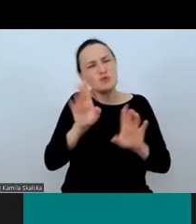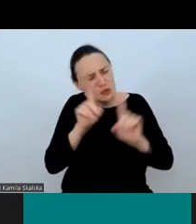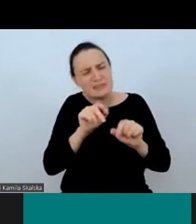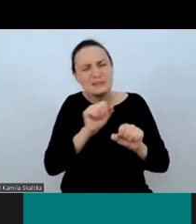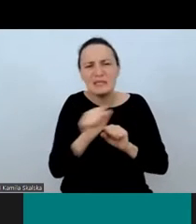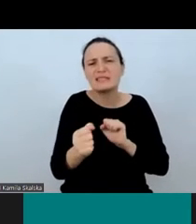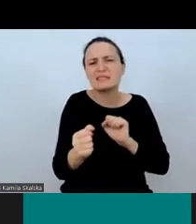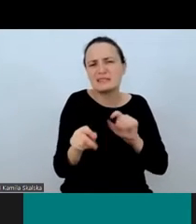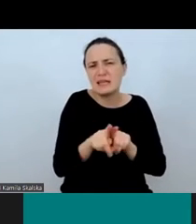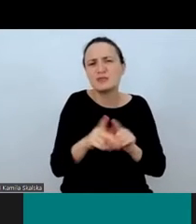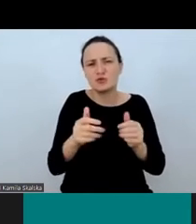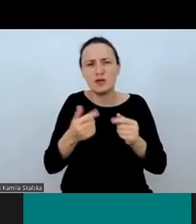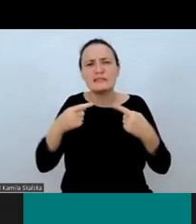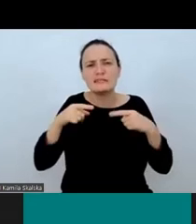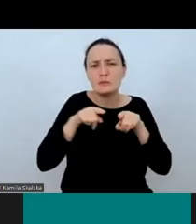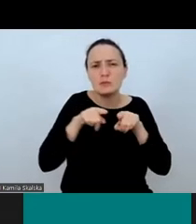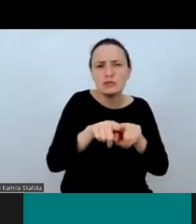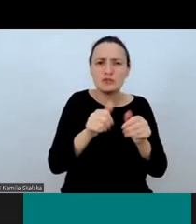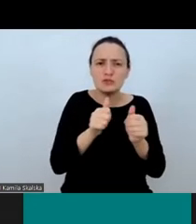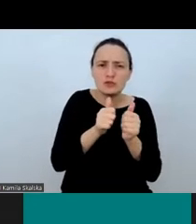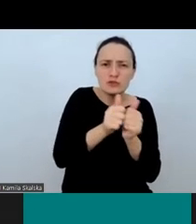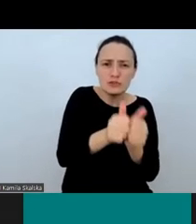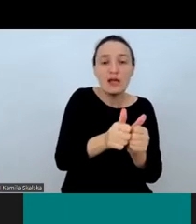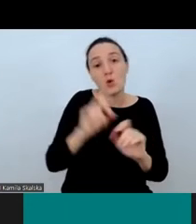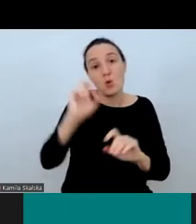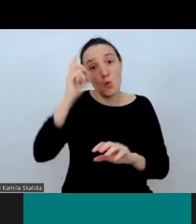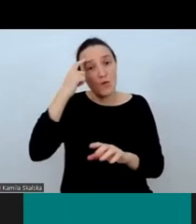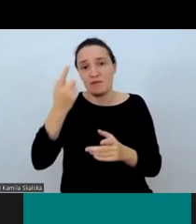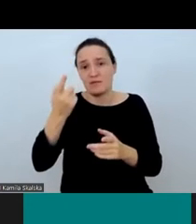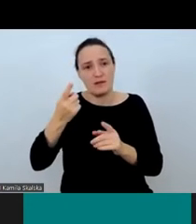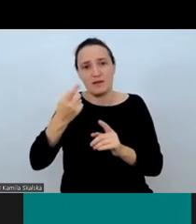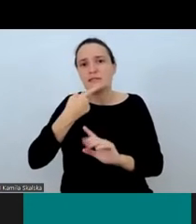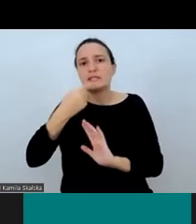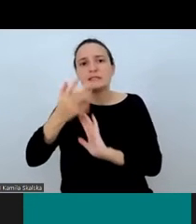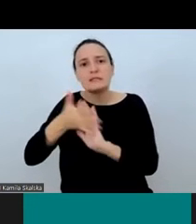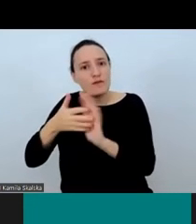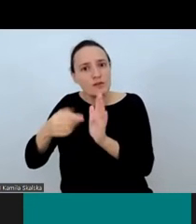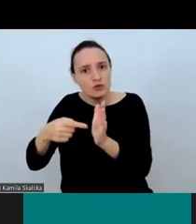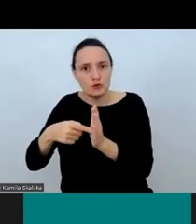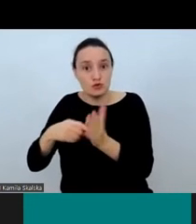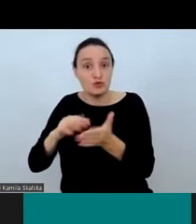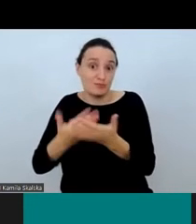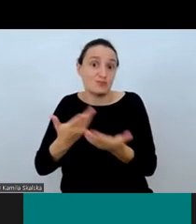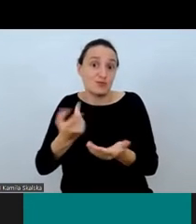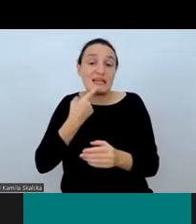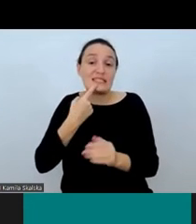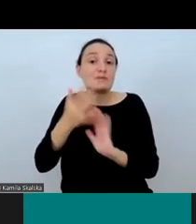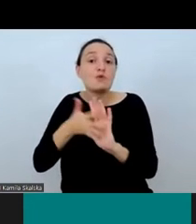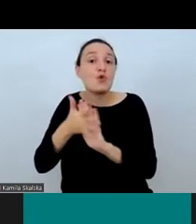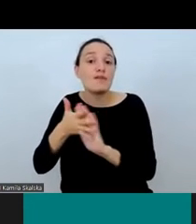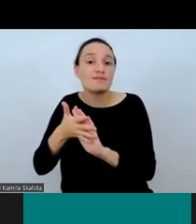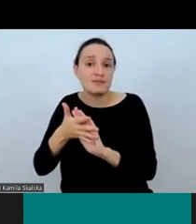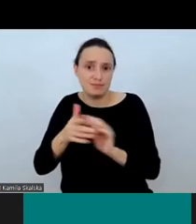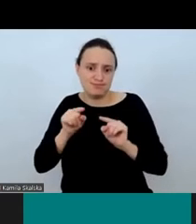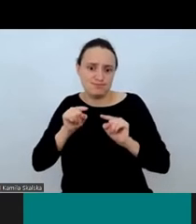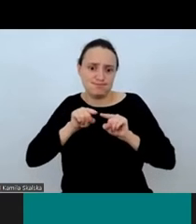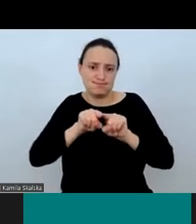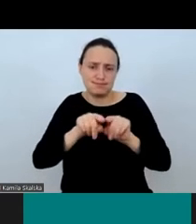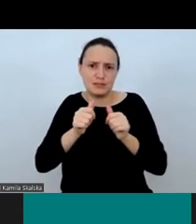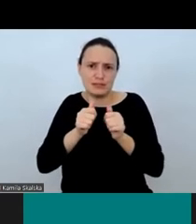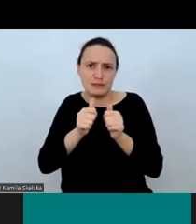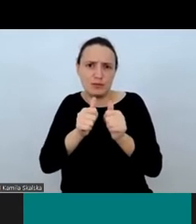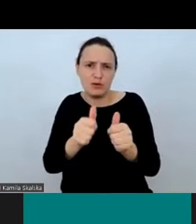Dotyczy to zwłaszcza języków migowych, dlatego że w językach migowych bardzo rzadko